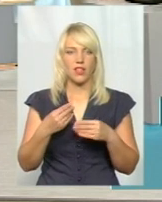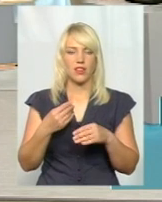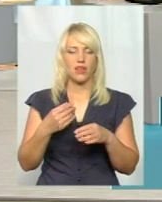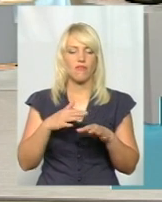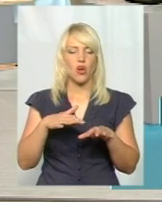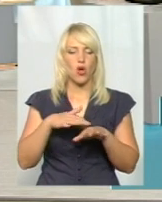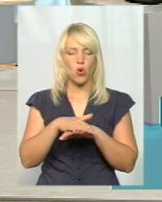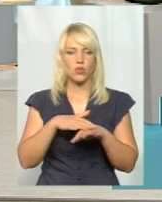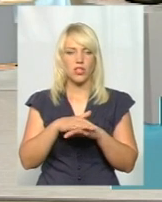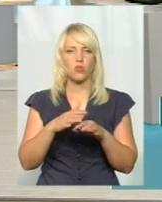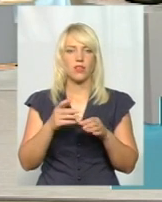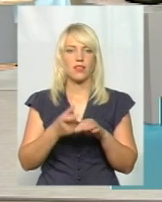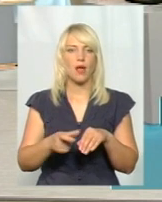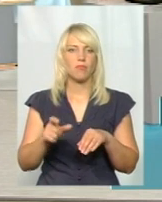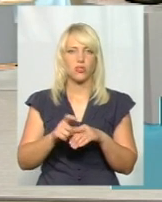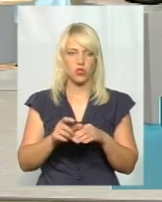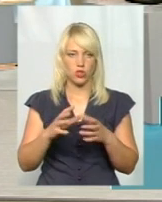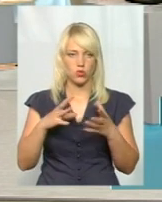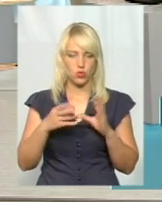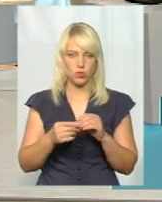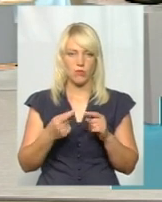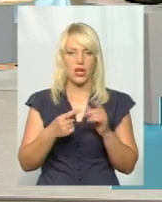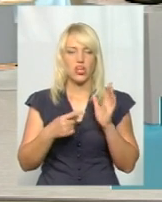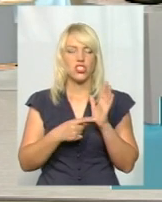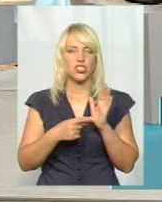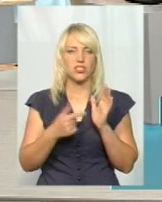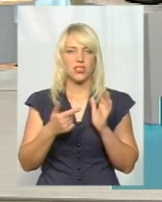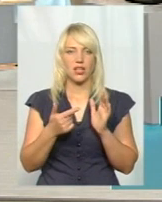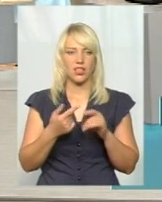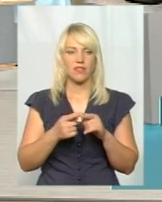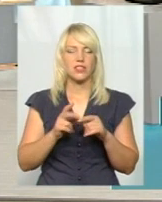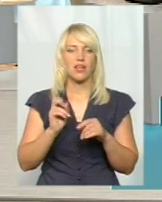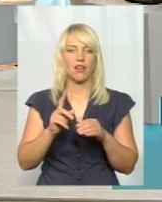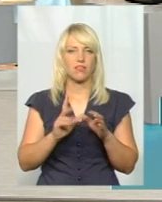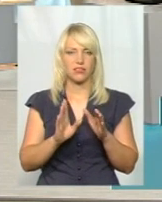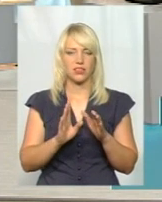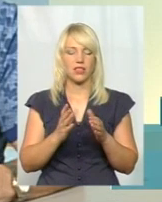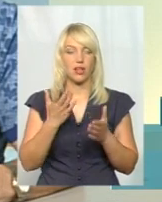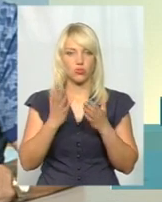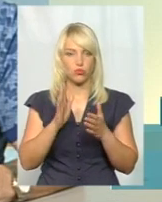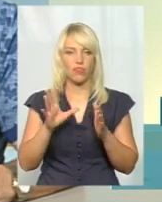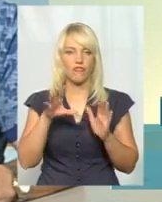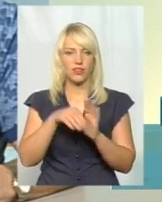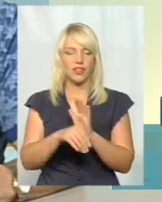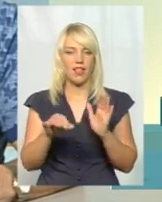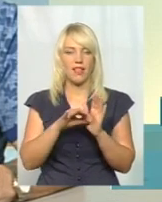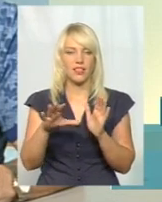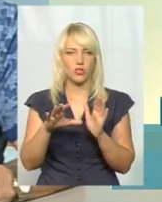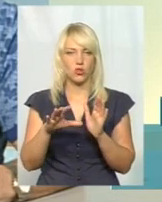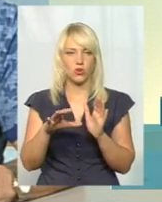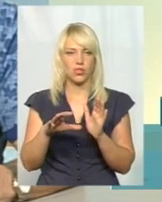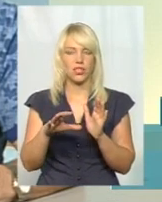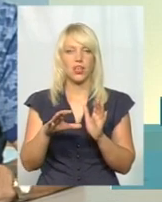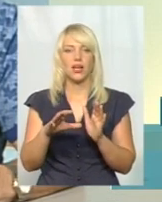Це якби 6 гривень, це ми вже взяли як маячок у разі, коли ми впроваджуємо електронний квиток, якщо людина не користується електронним квиткомом.